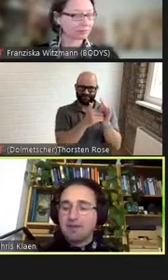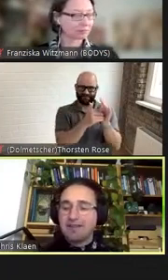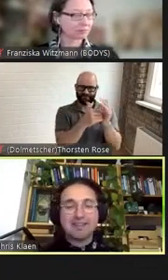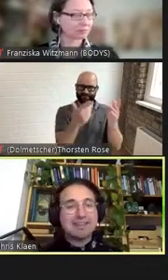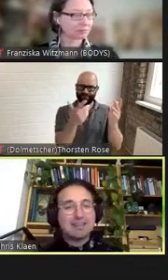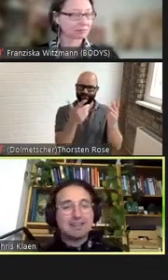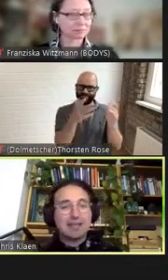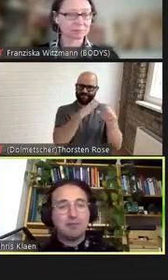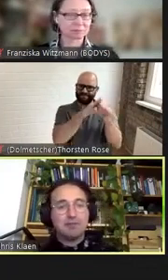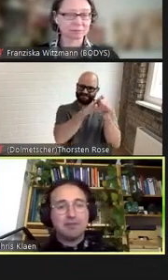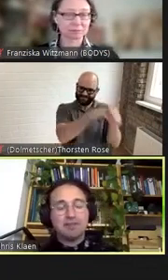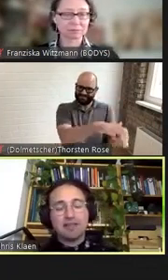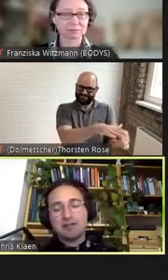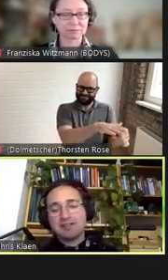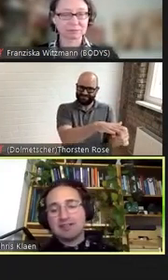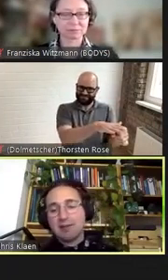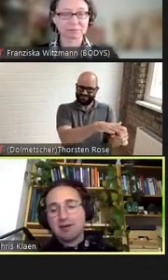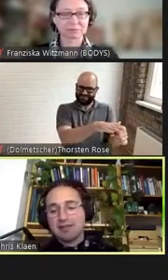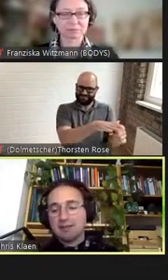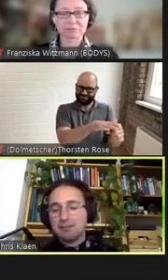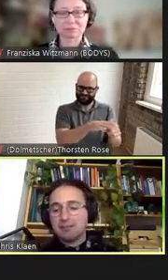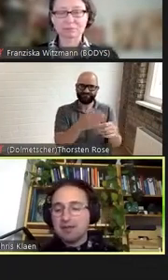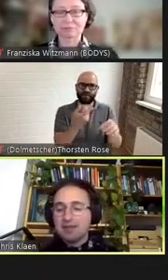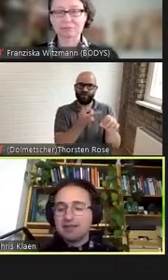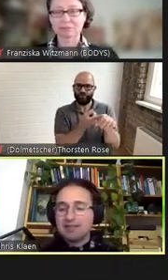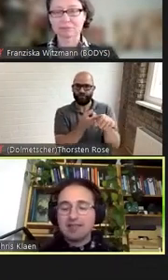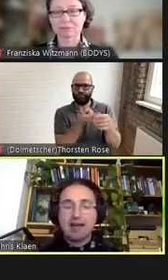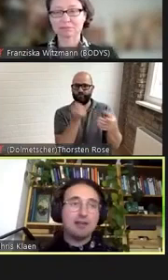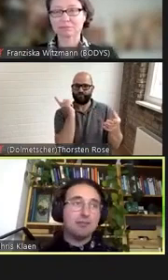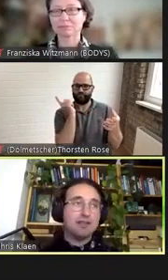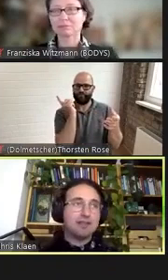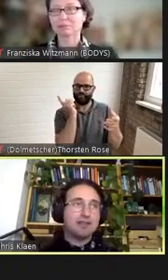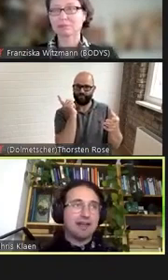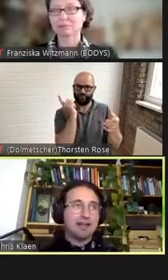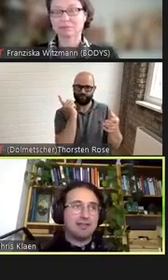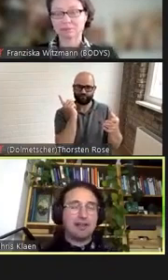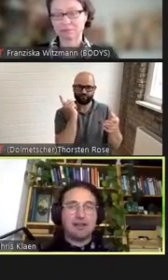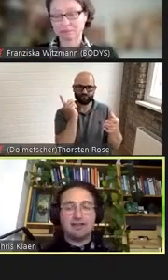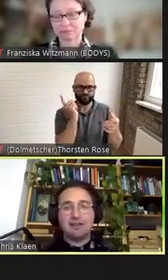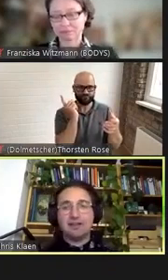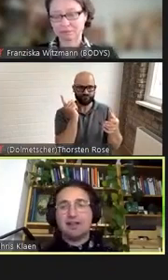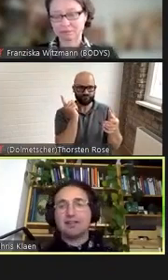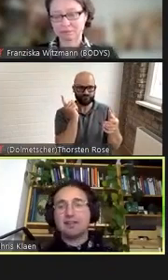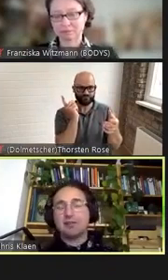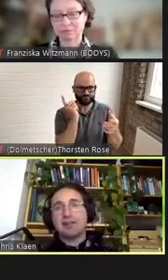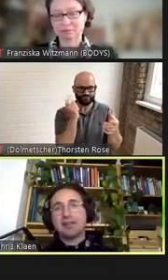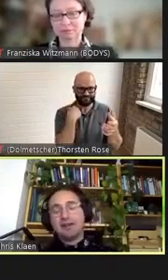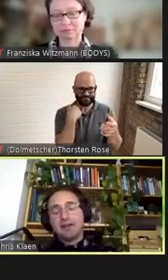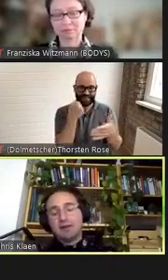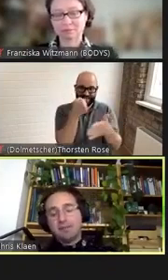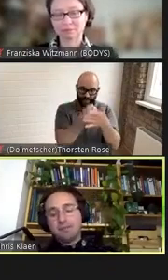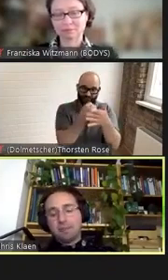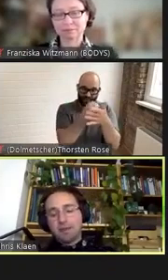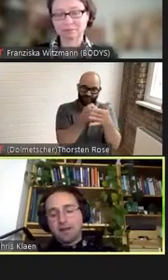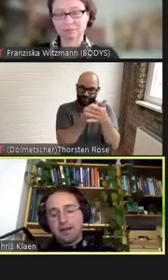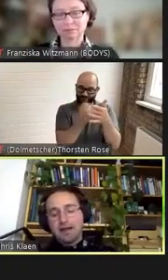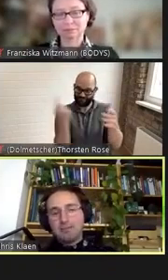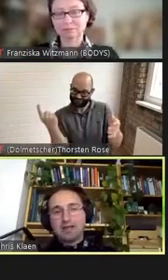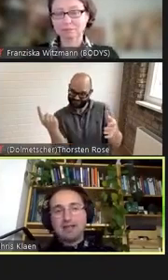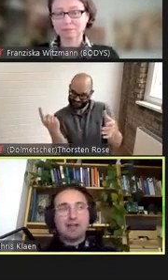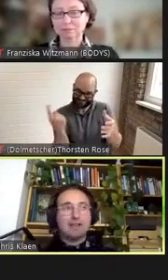dass dagegen gekämpft wird aber dass dabei eben nicht alle mitgedacht werden also ein